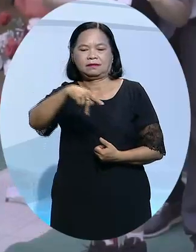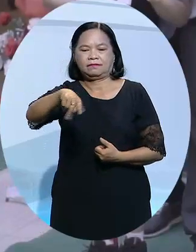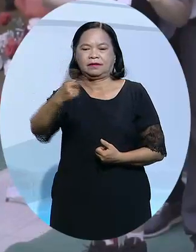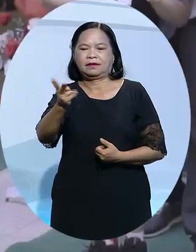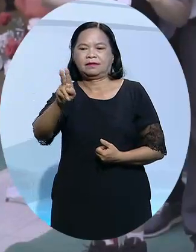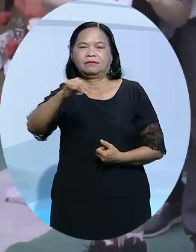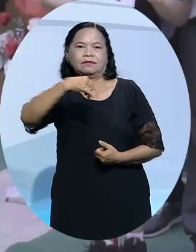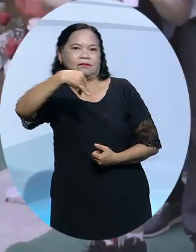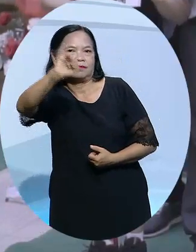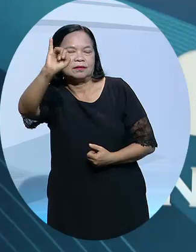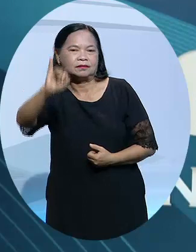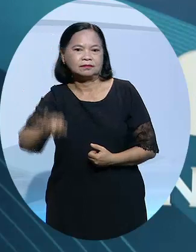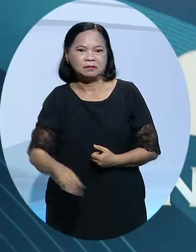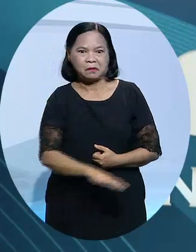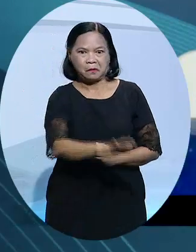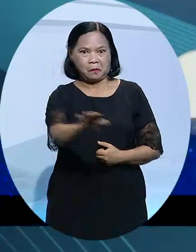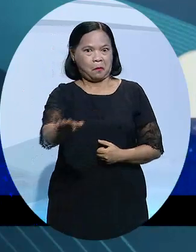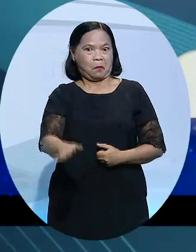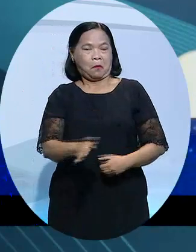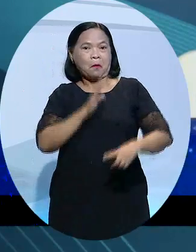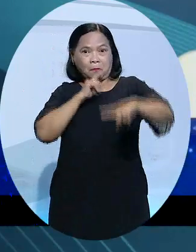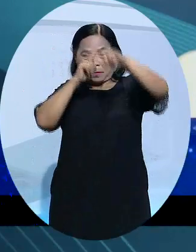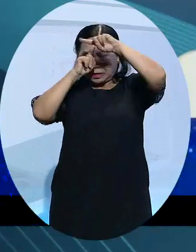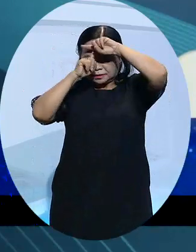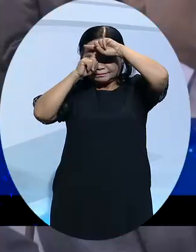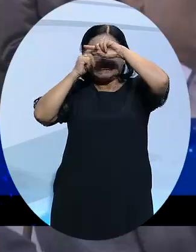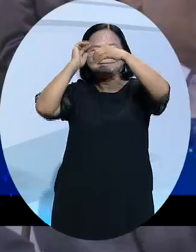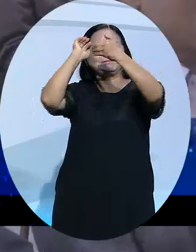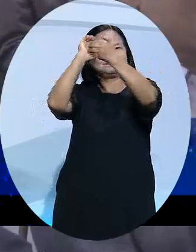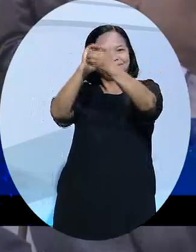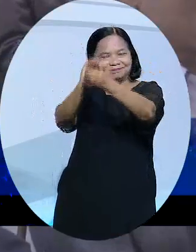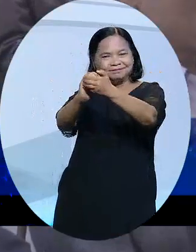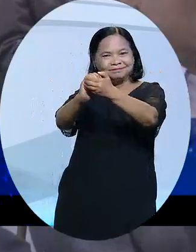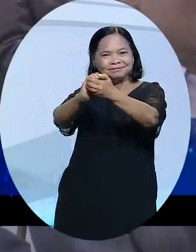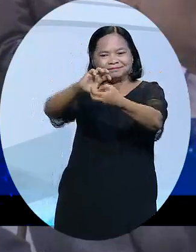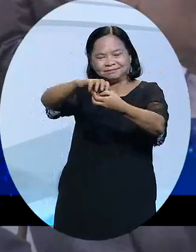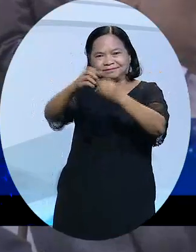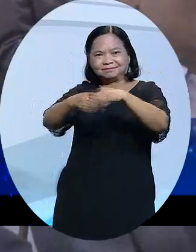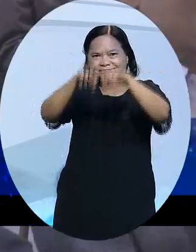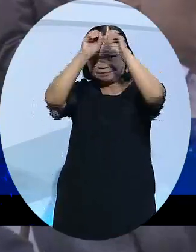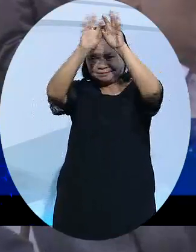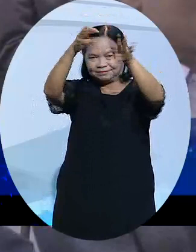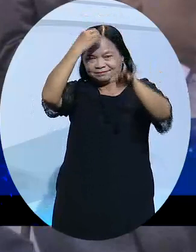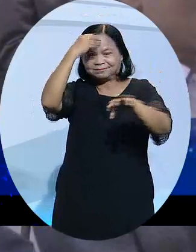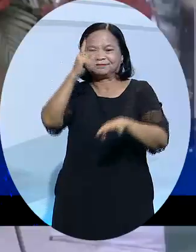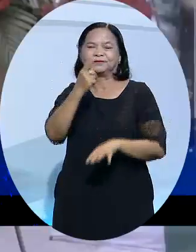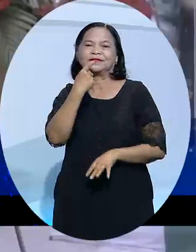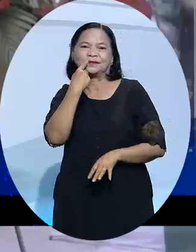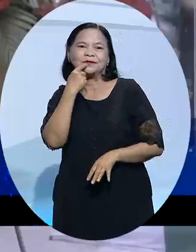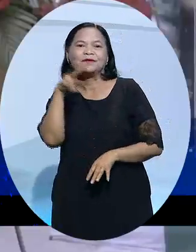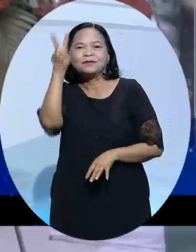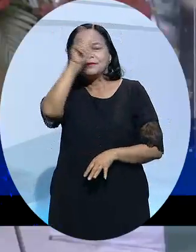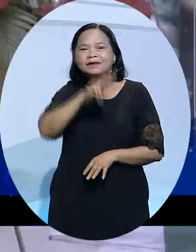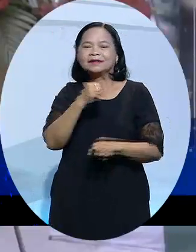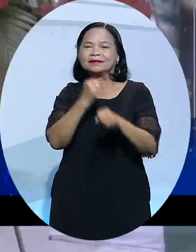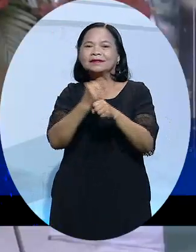Westway sở hữu đội ngũ bác sĩ chuyên gia hàng đầu có kinh nghiệm dày dặn trong việc điều trị và giảng dạy nhà khoa tại Việt Nam và có nhiều năm